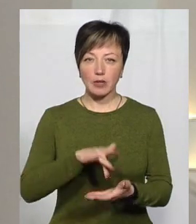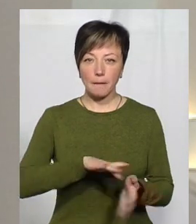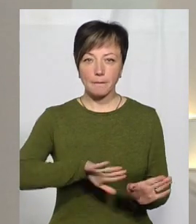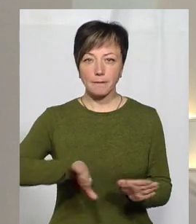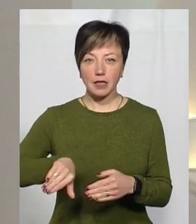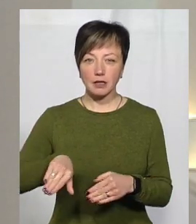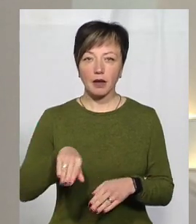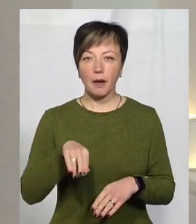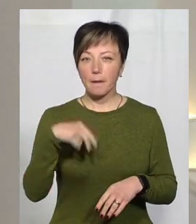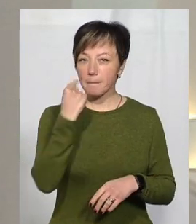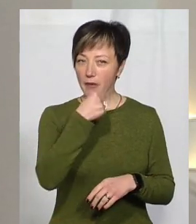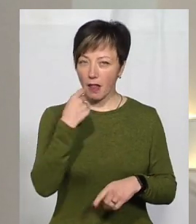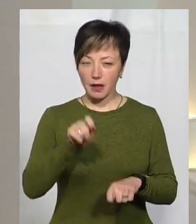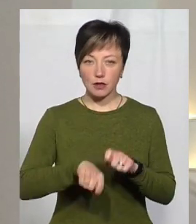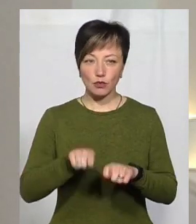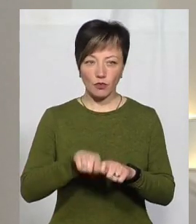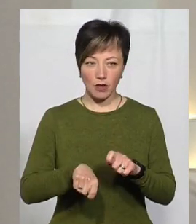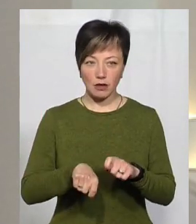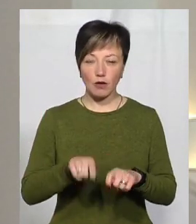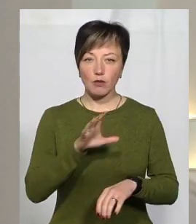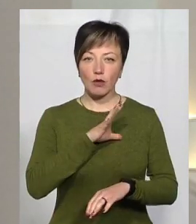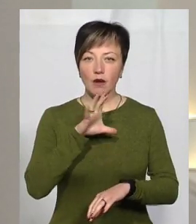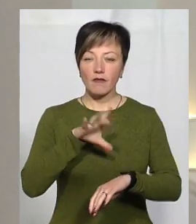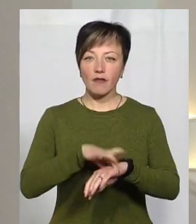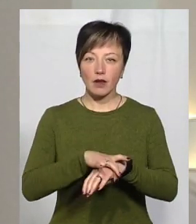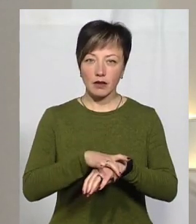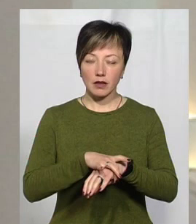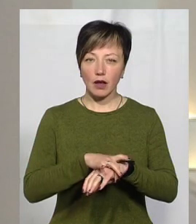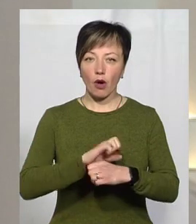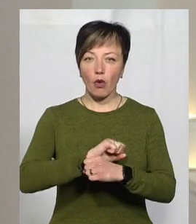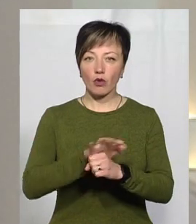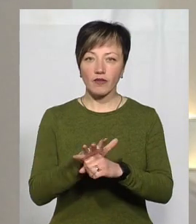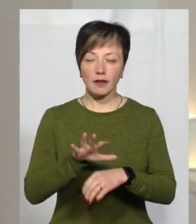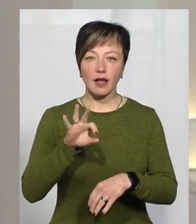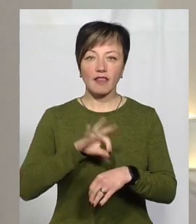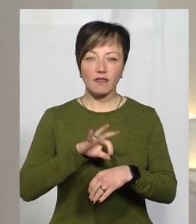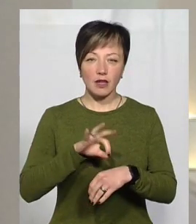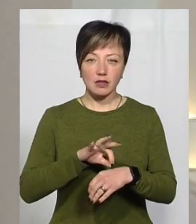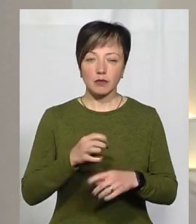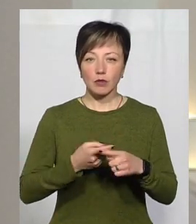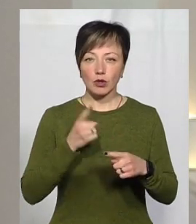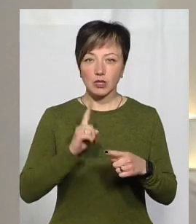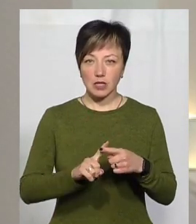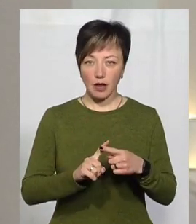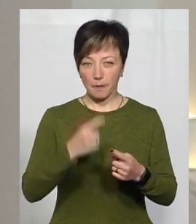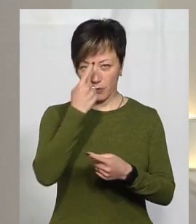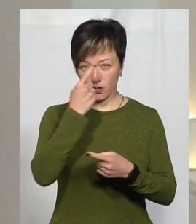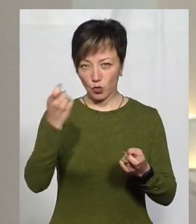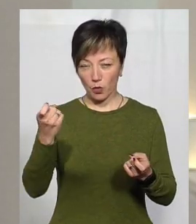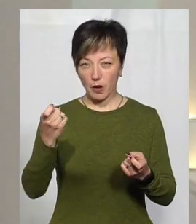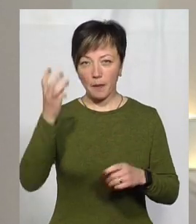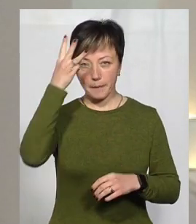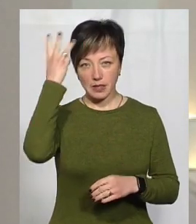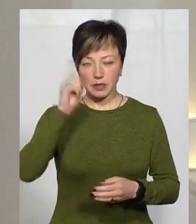ПЛР-тестування була виявлена коронавірусна інфекція. Про це на брифінгу повідомив